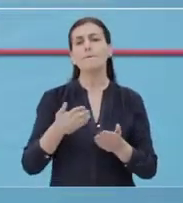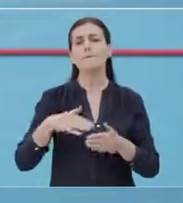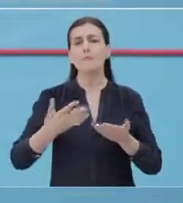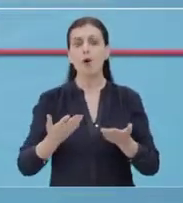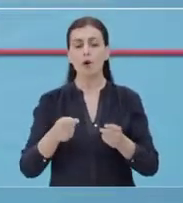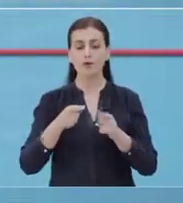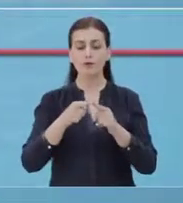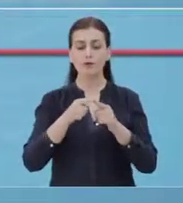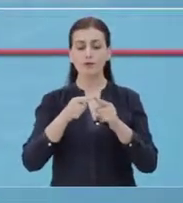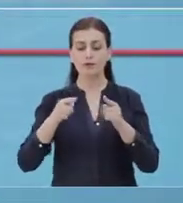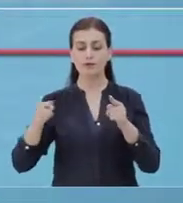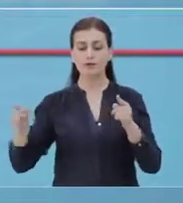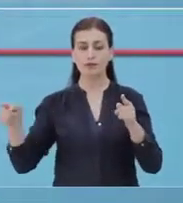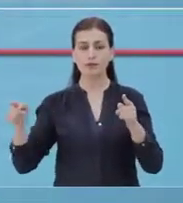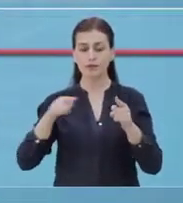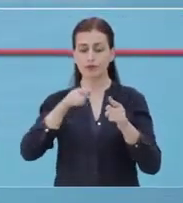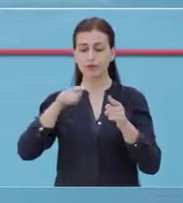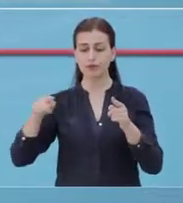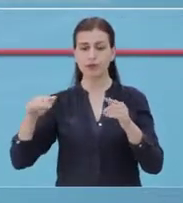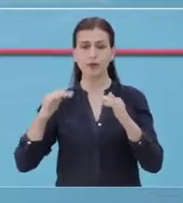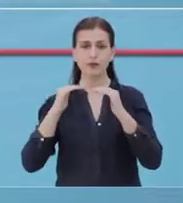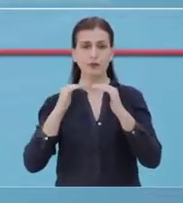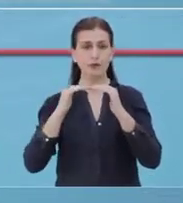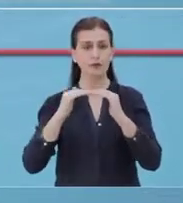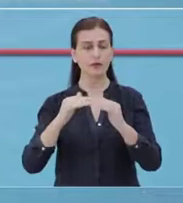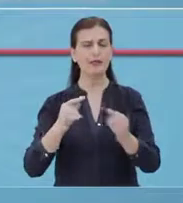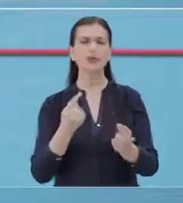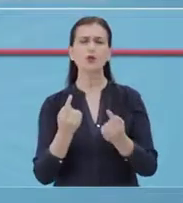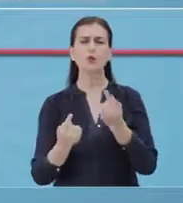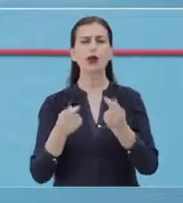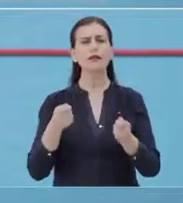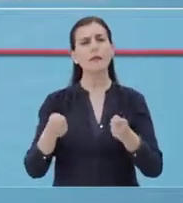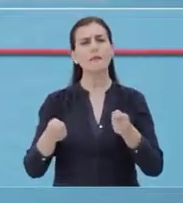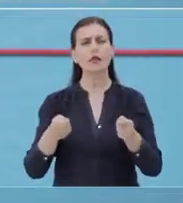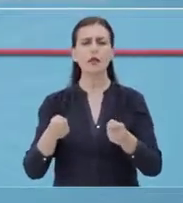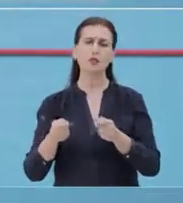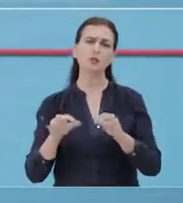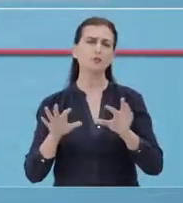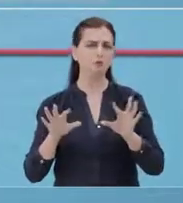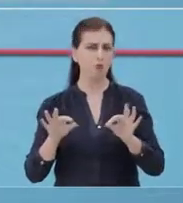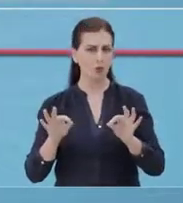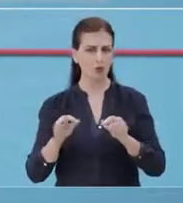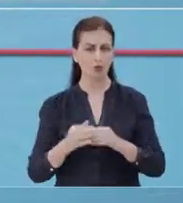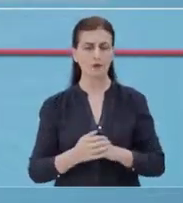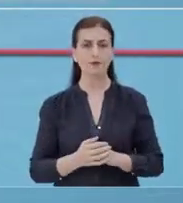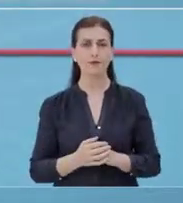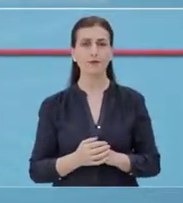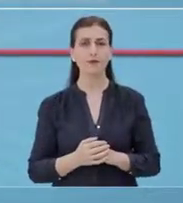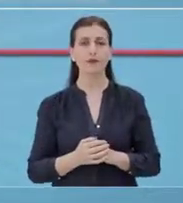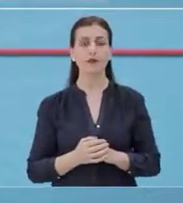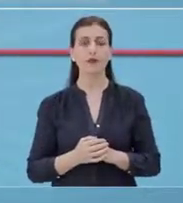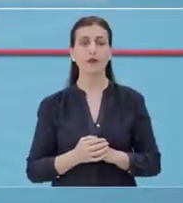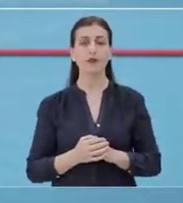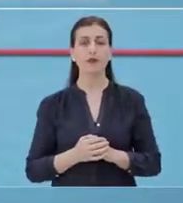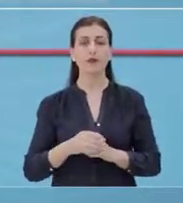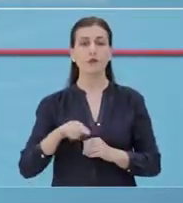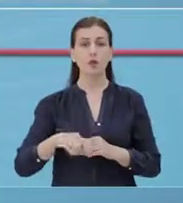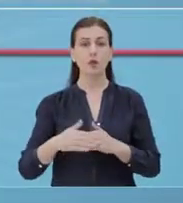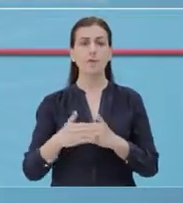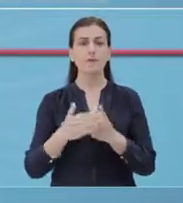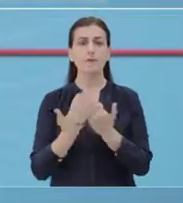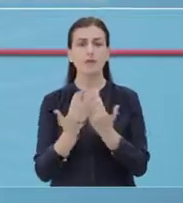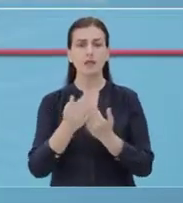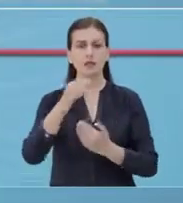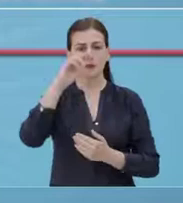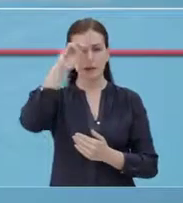kurba vazhdo në të mbetet e qëndrushme dhe situata është kretësisht e kontroluar. Mëngjesin e